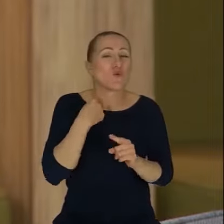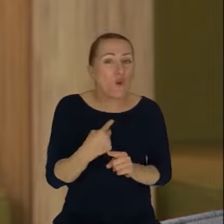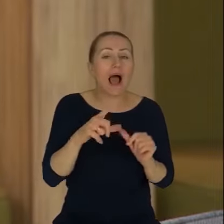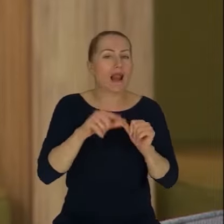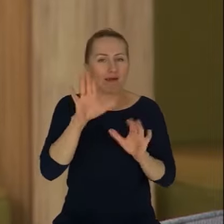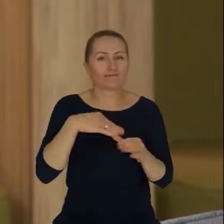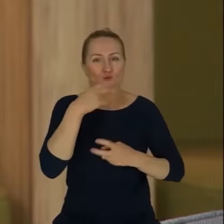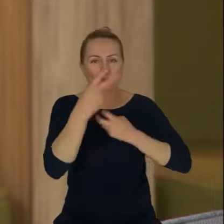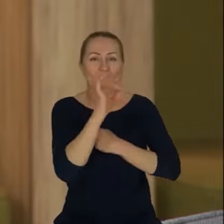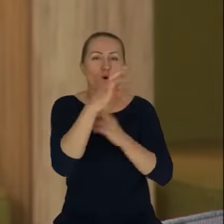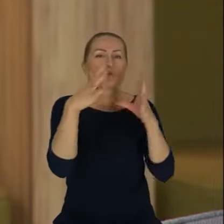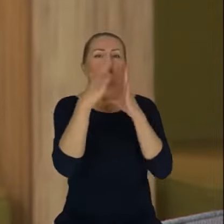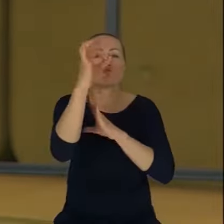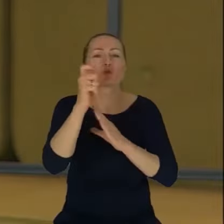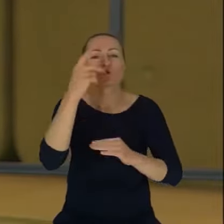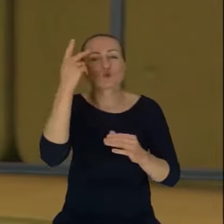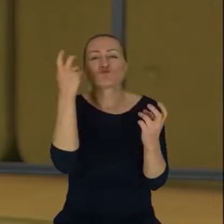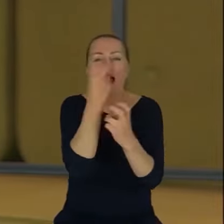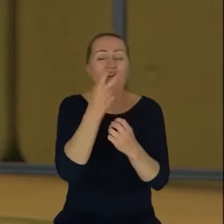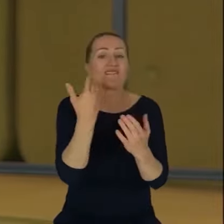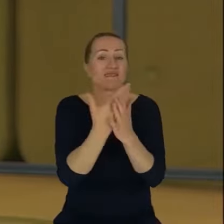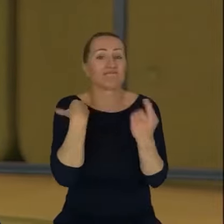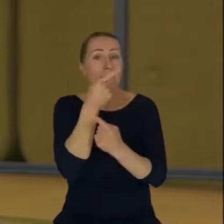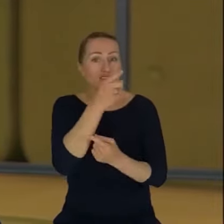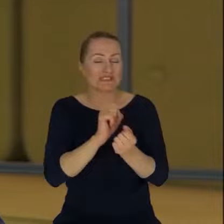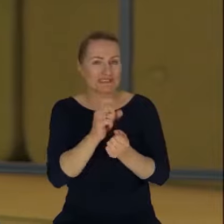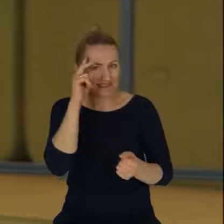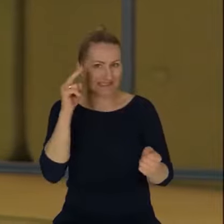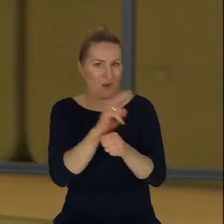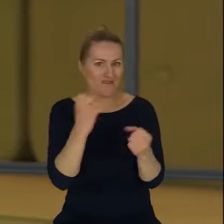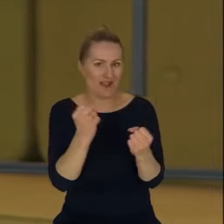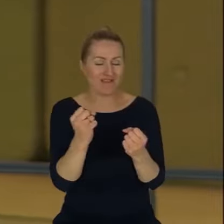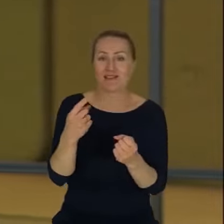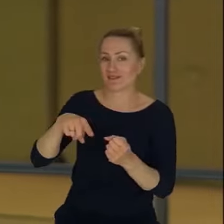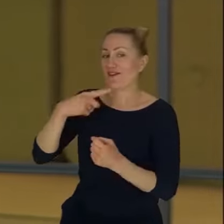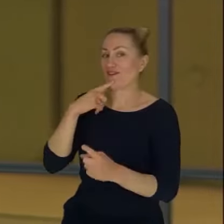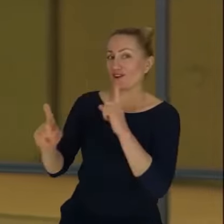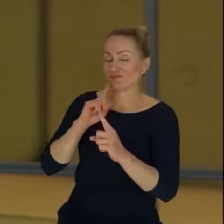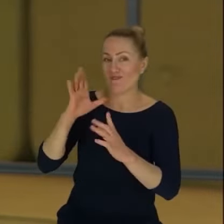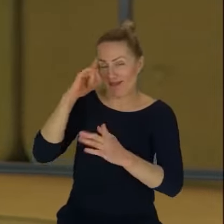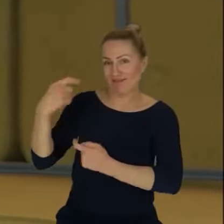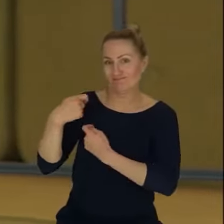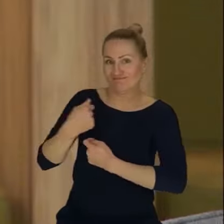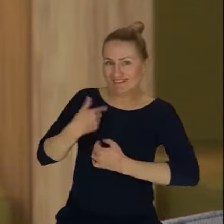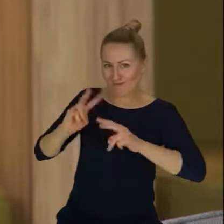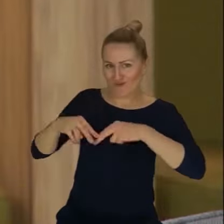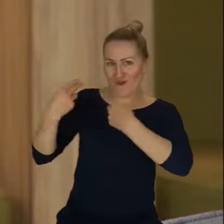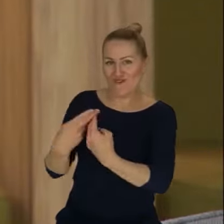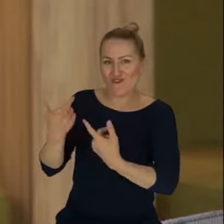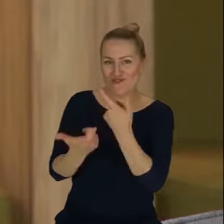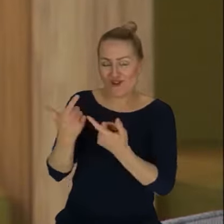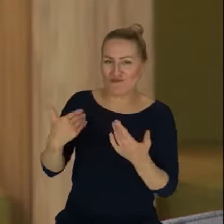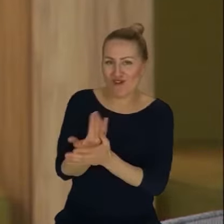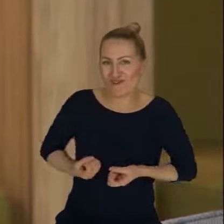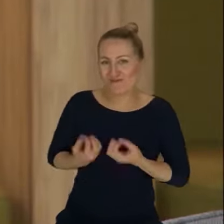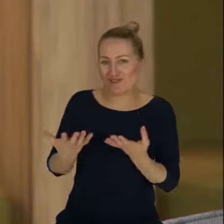Ja myślę, że to jest budowanie zaufania. Jeszcze jedna taka rozmowa i mnie przekonają, żebym wrócił jednak do social mediów i się tam zaczął udzielać. Nie wiem, czy social media jest odpowiedź, wiesz, bo to